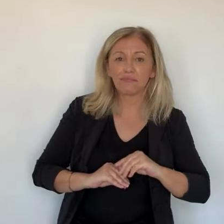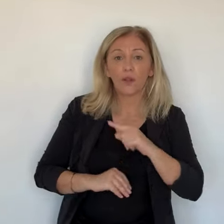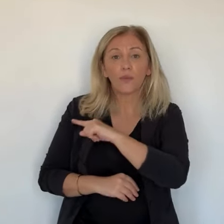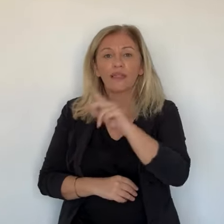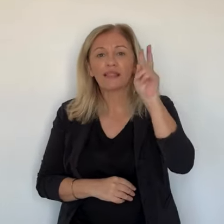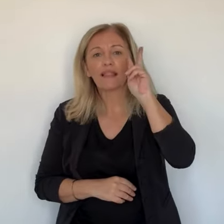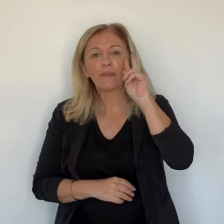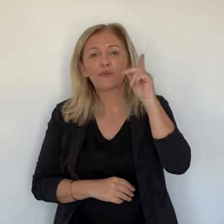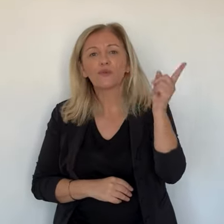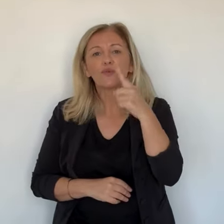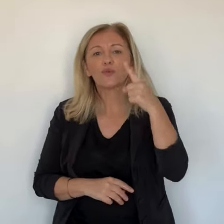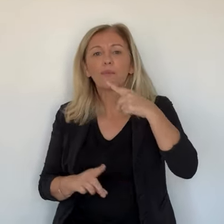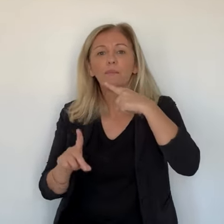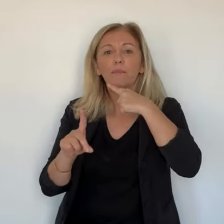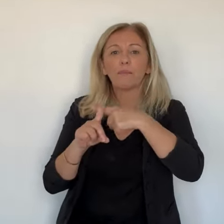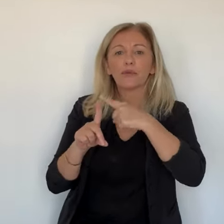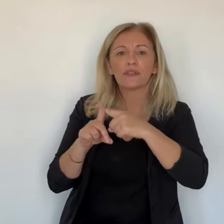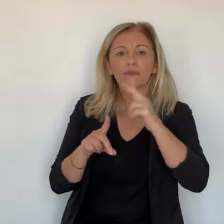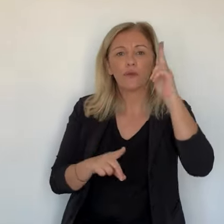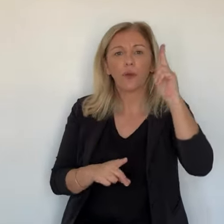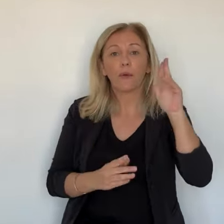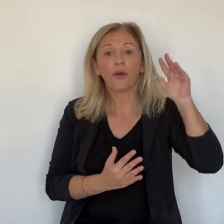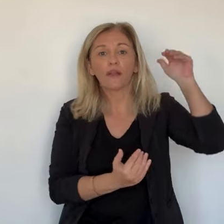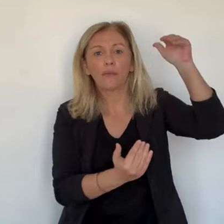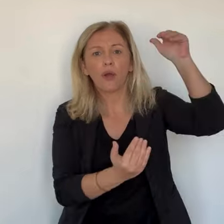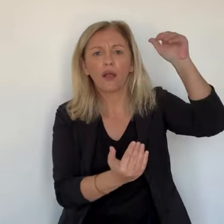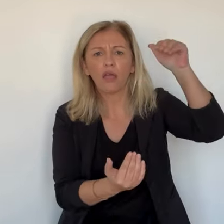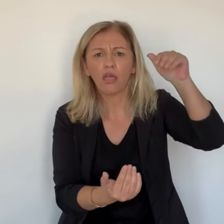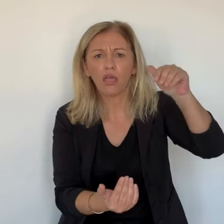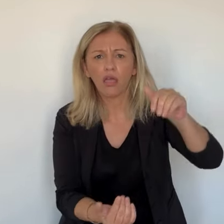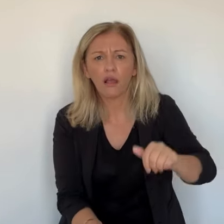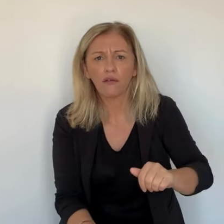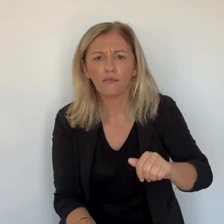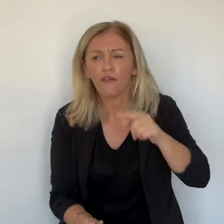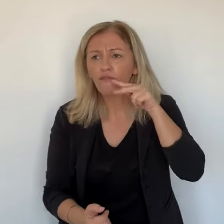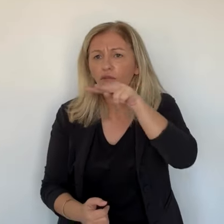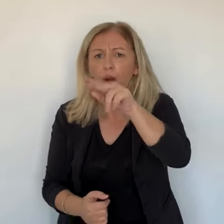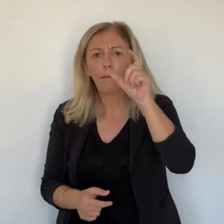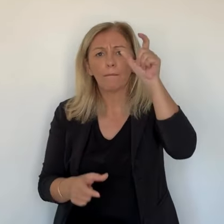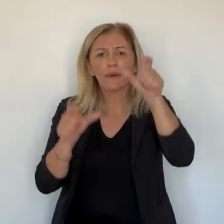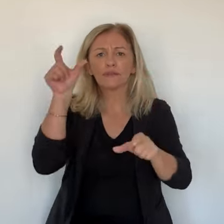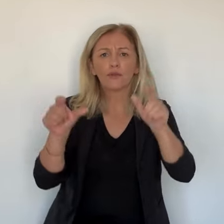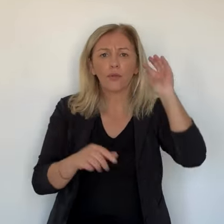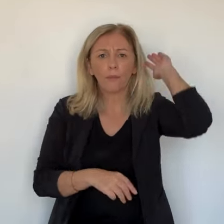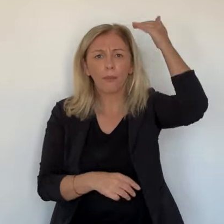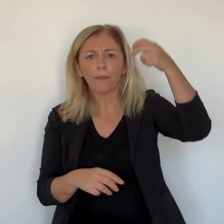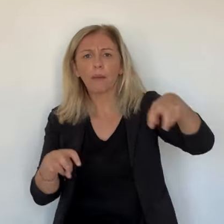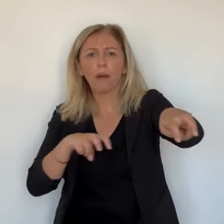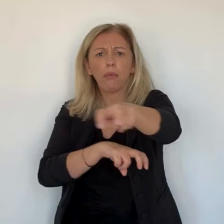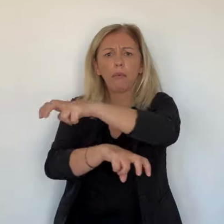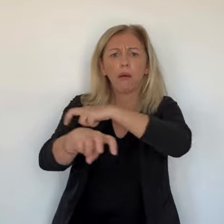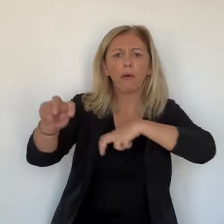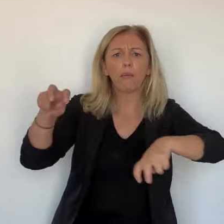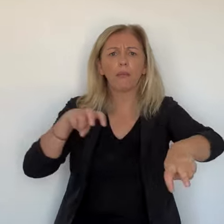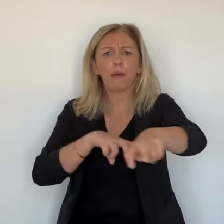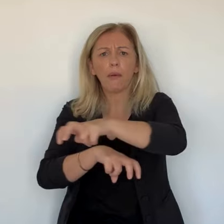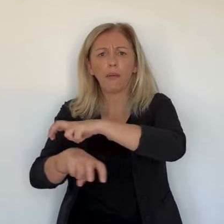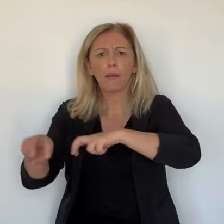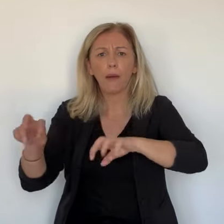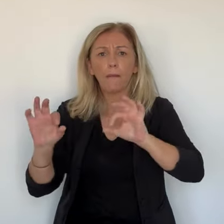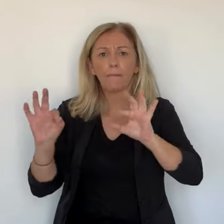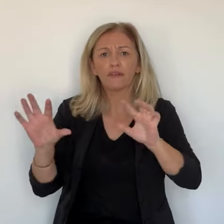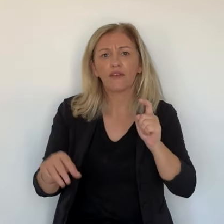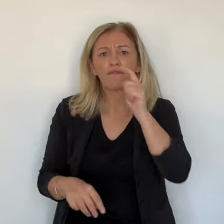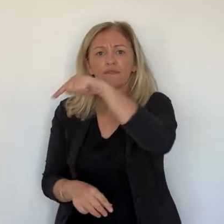Je suis d'un naturel optimiste, mais là je commençais quand même à perdre espoir, voir tous ces mouvements